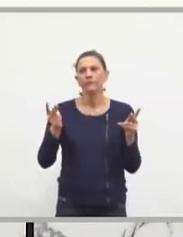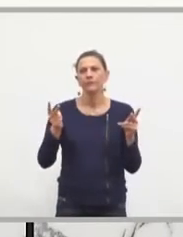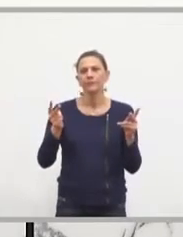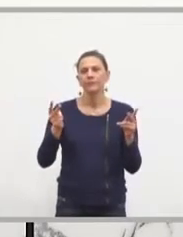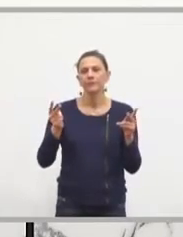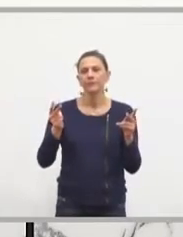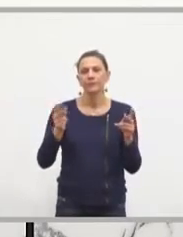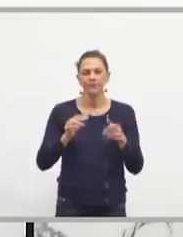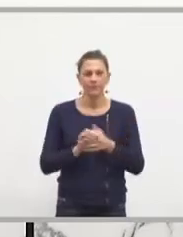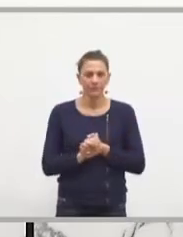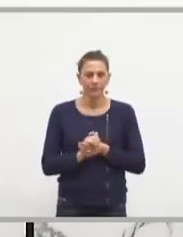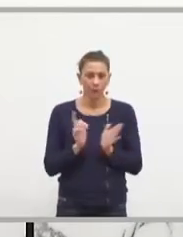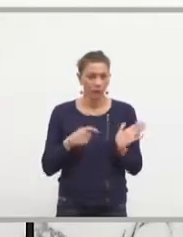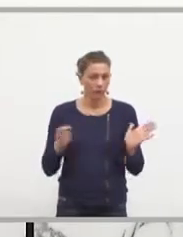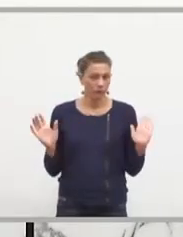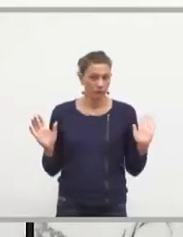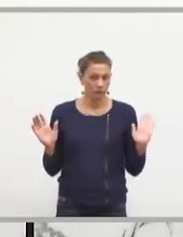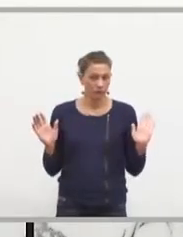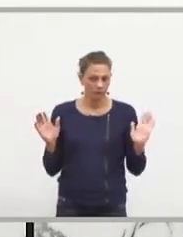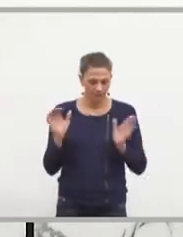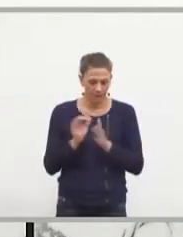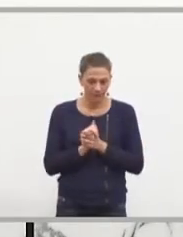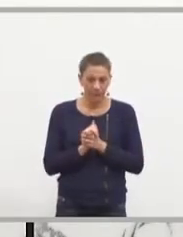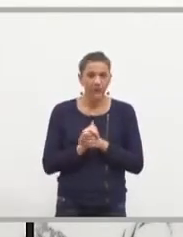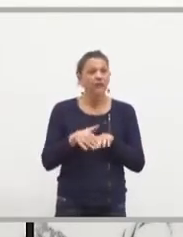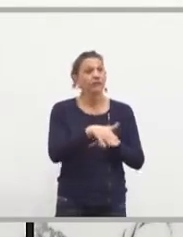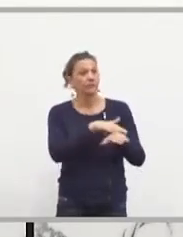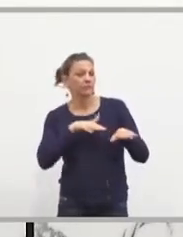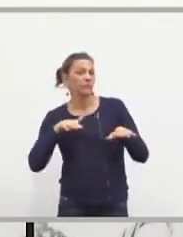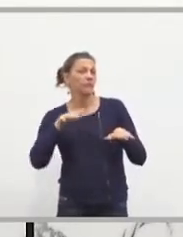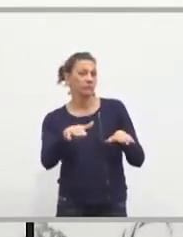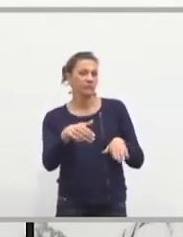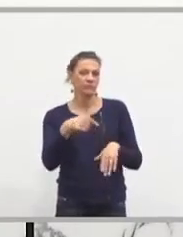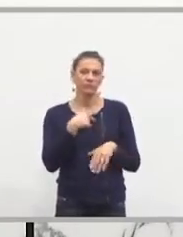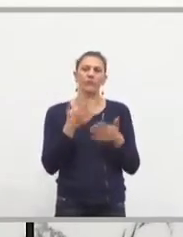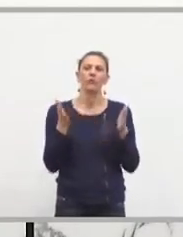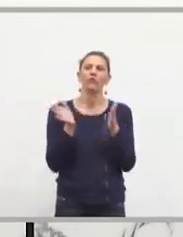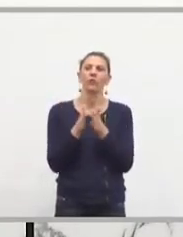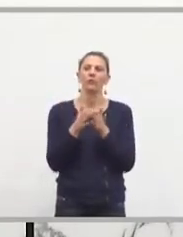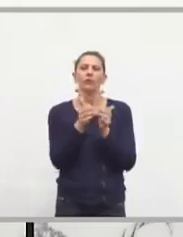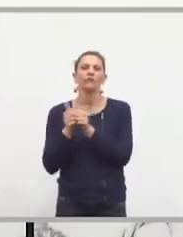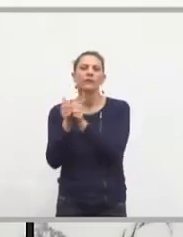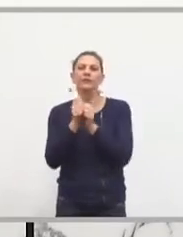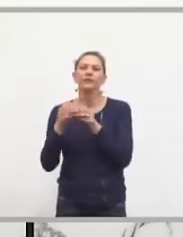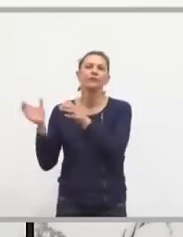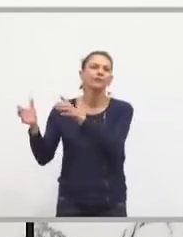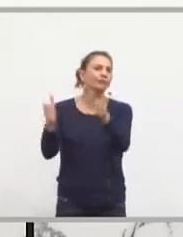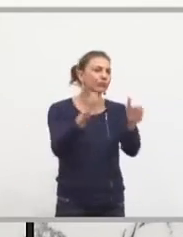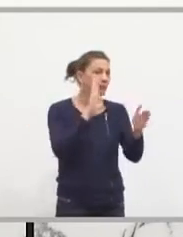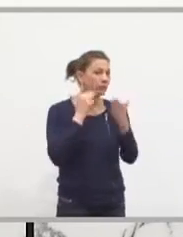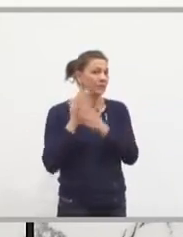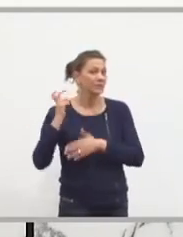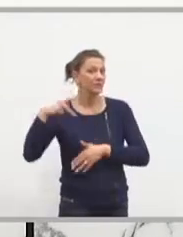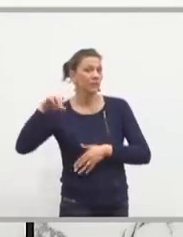Ce qui est normal. Et en même temps, je demanderai aux collectivités, et c'est pour ça que le CPER est important, c'est pour ça